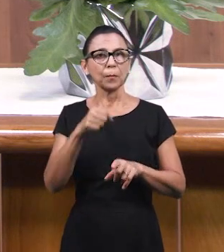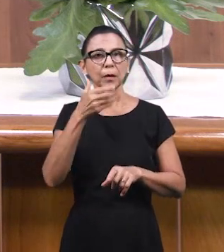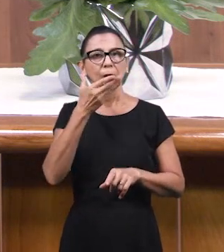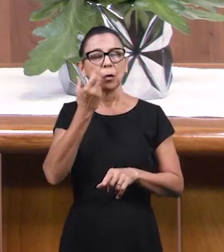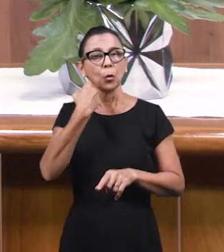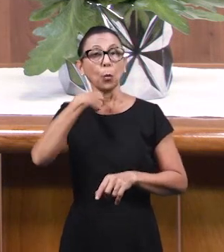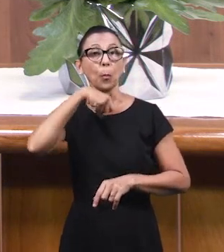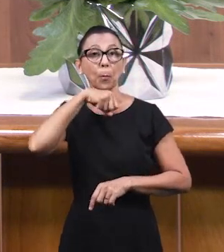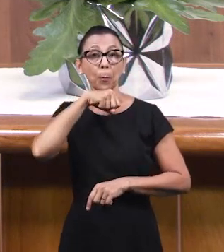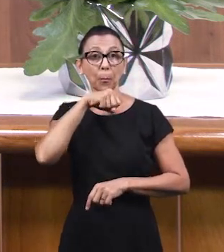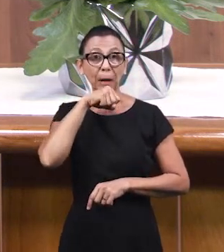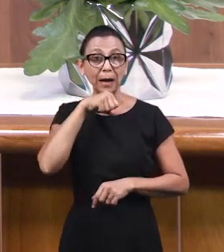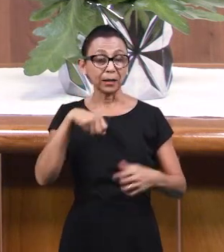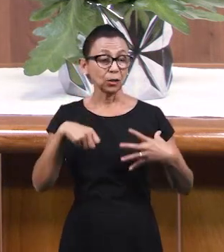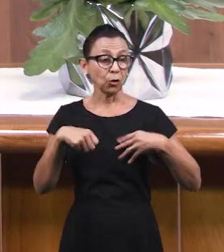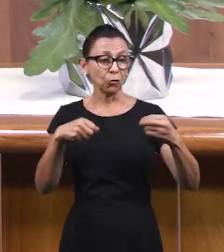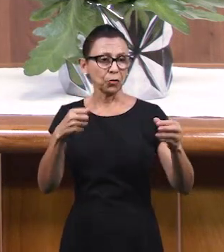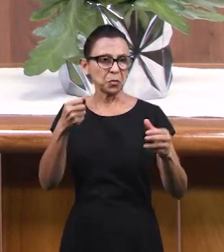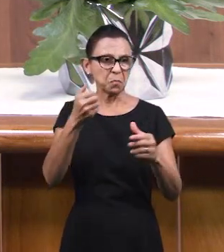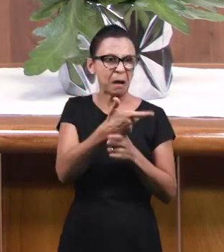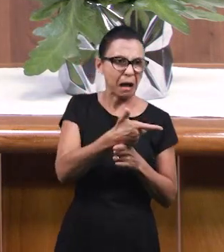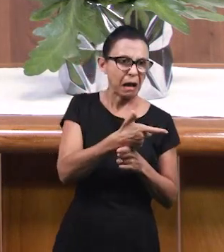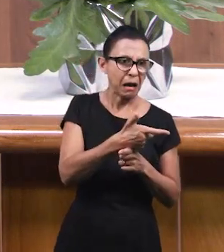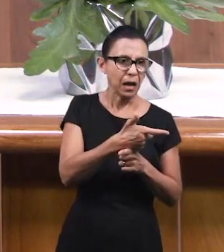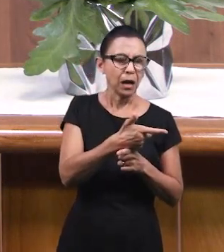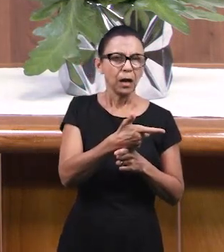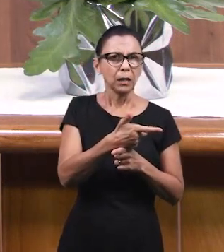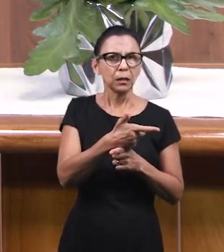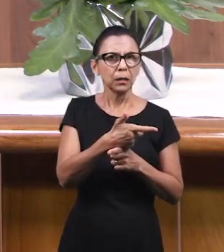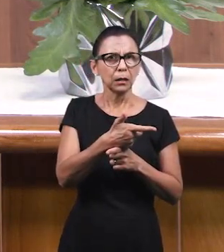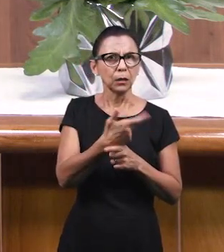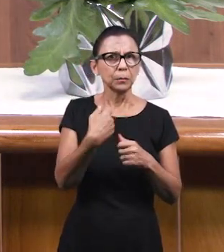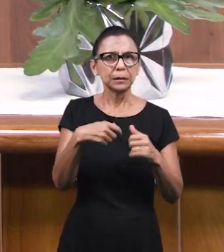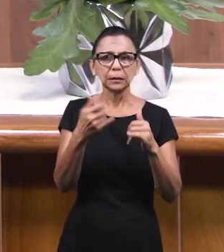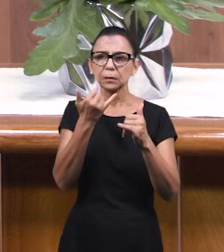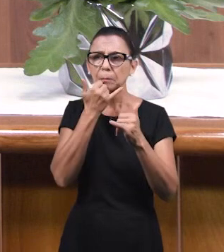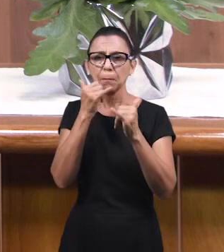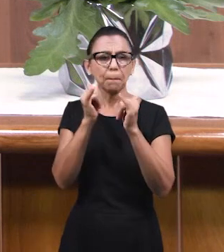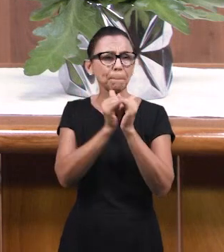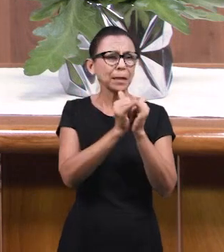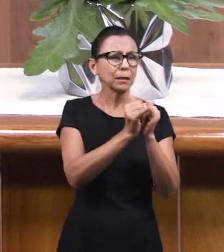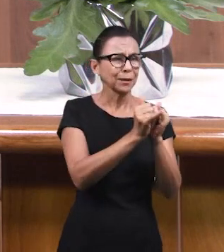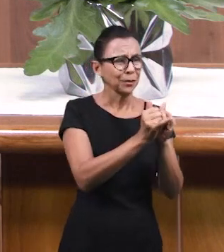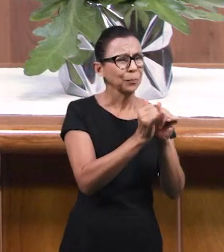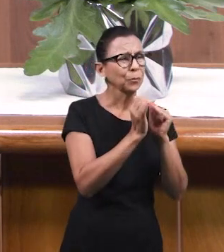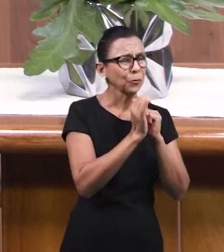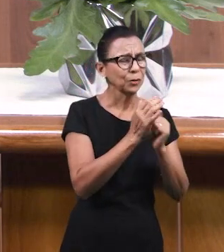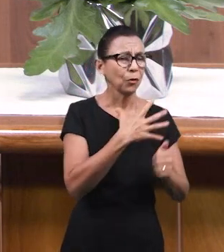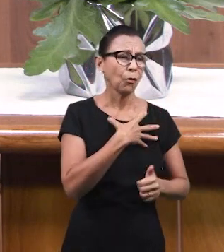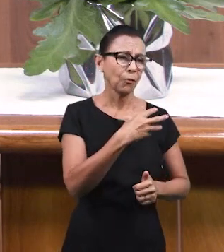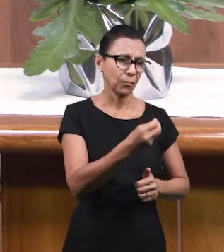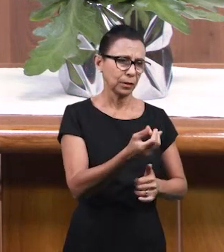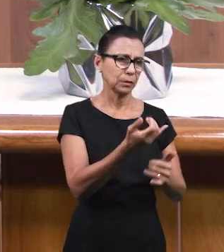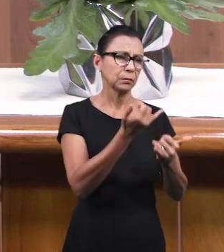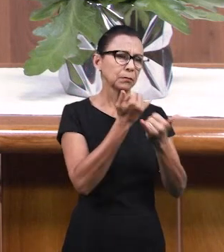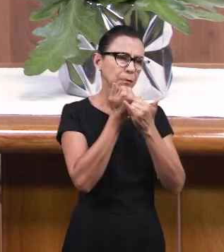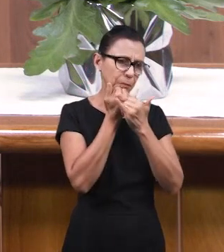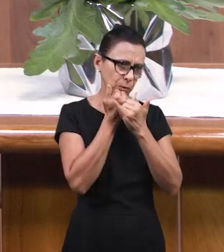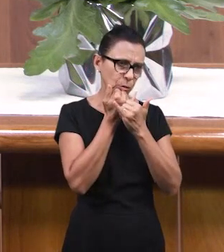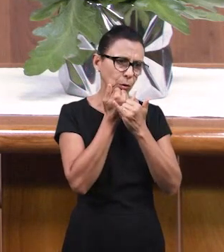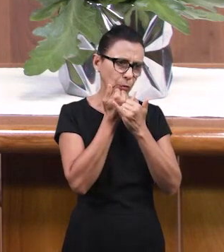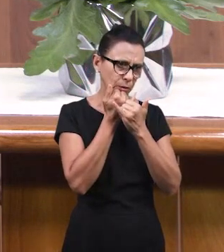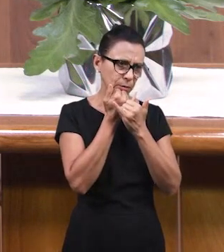прощения у детей. Иногда трудно родителям прощать детей. Детям прощать родителей.